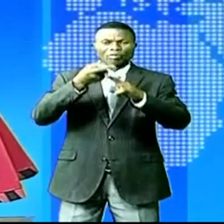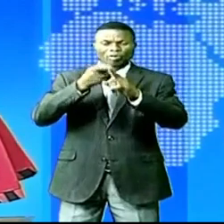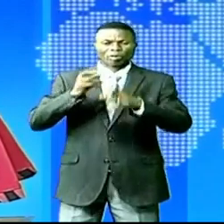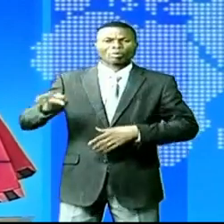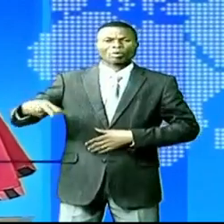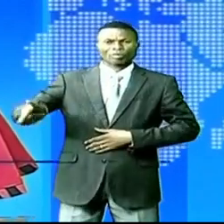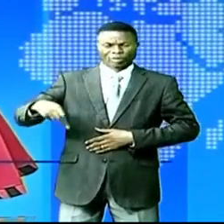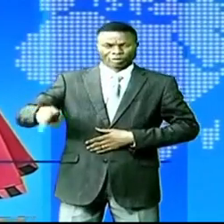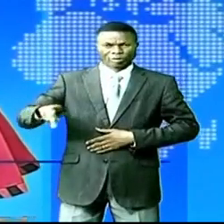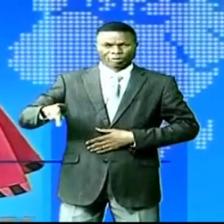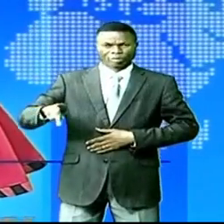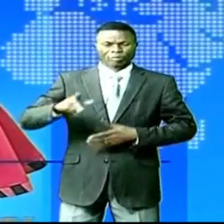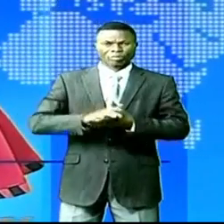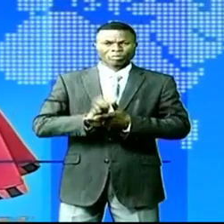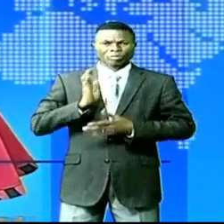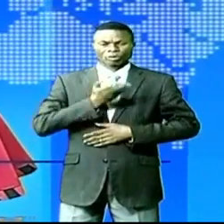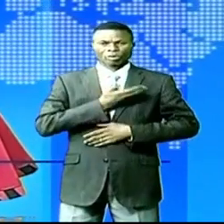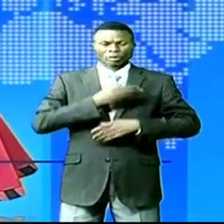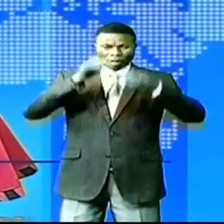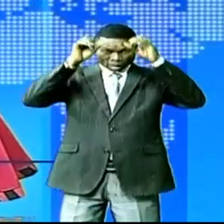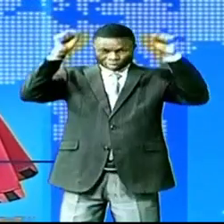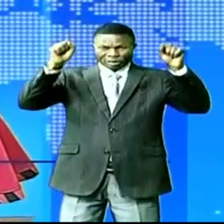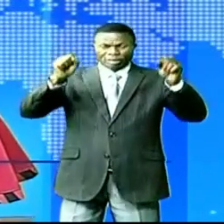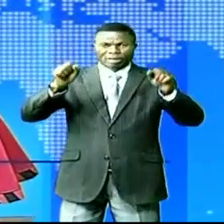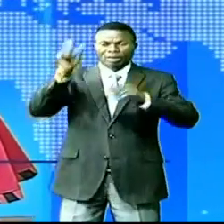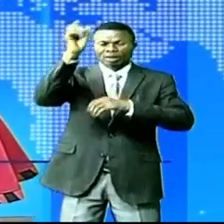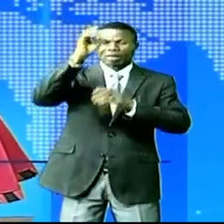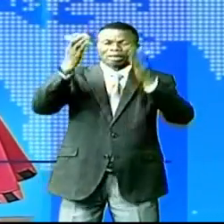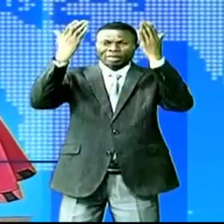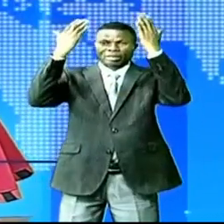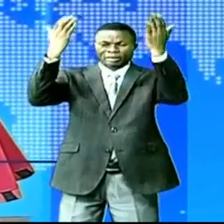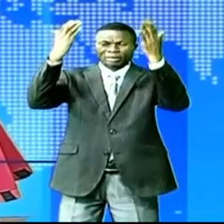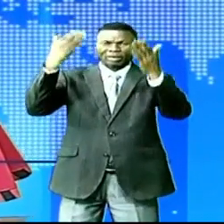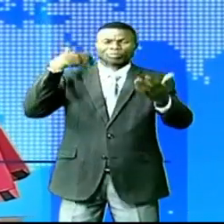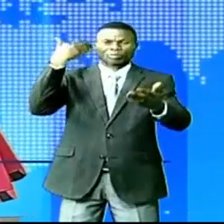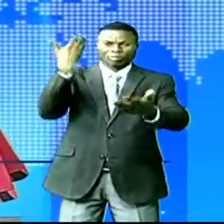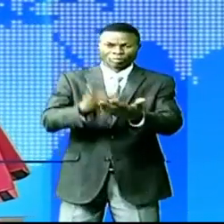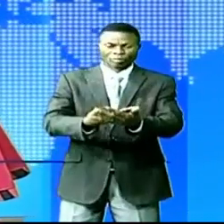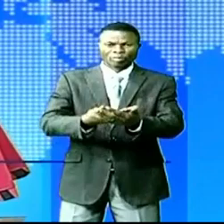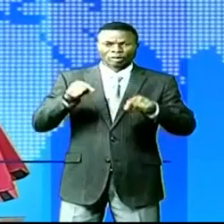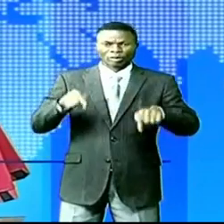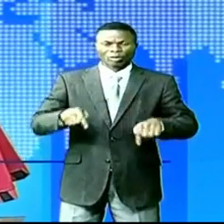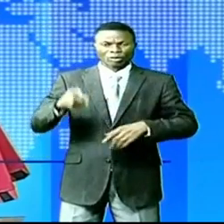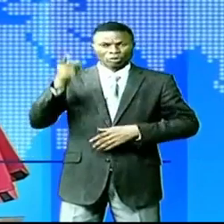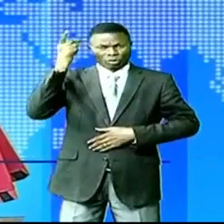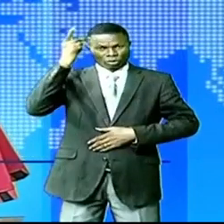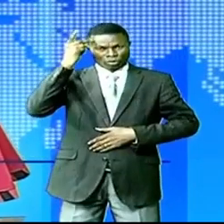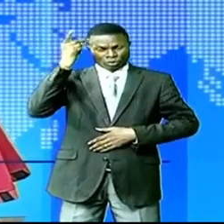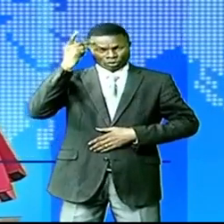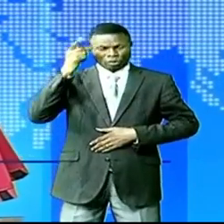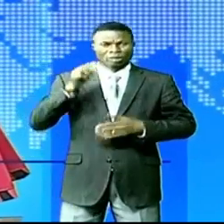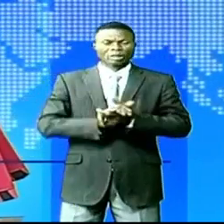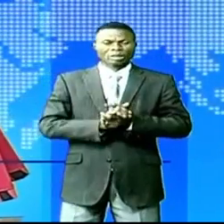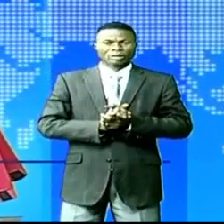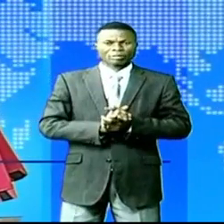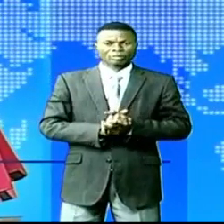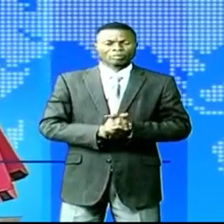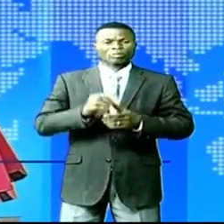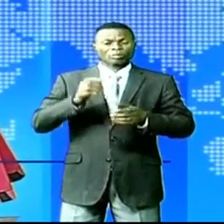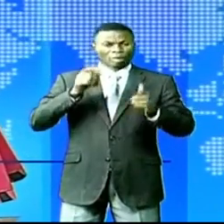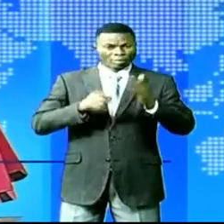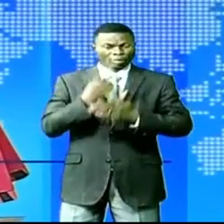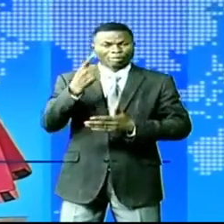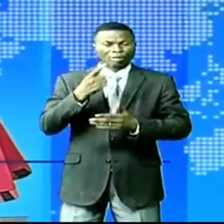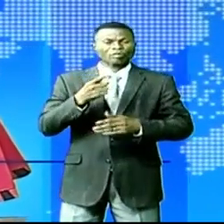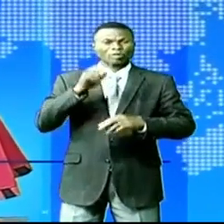province. Le président zambien Kayinde Hichelma est arrivé à Kinshasa en début de cet après-midi, sa toute première